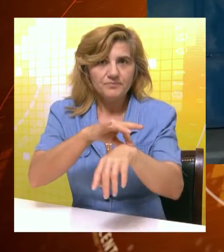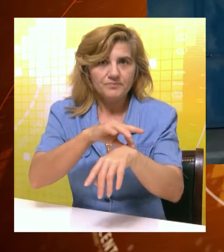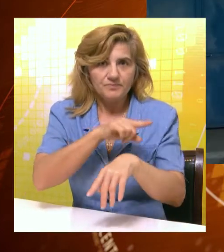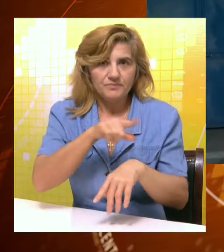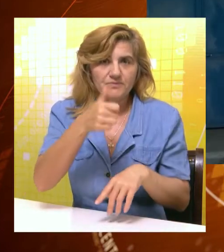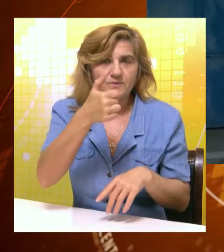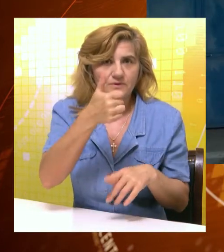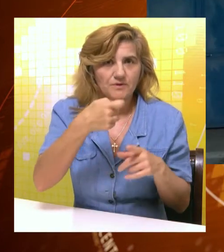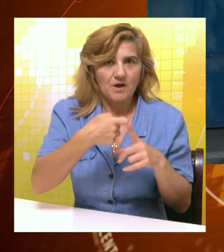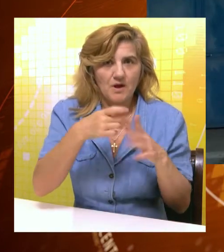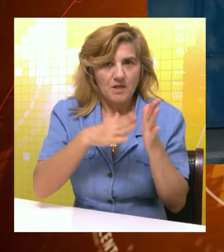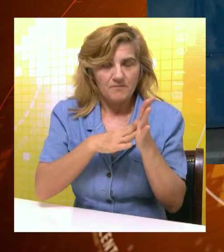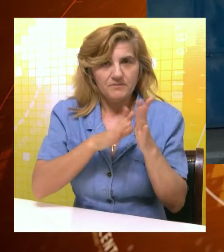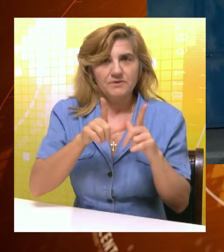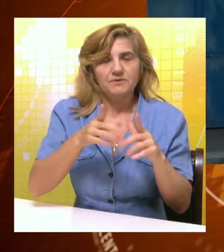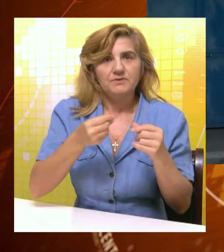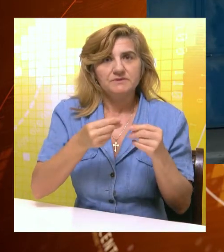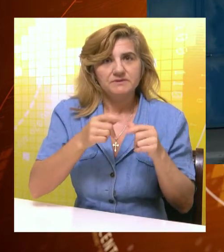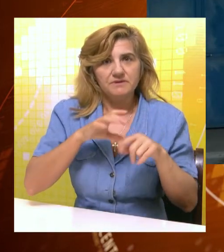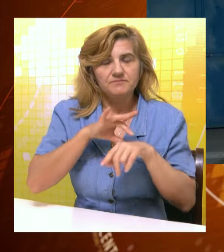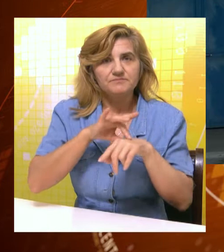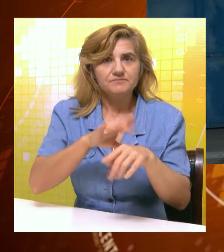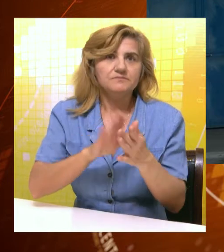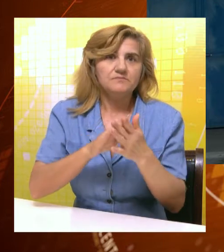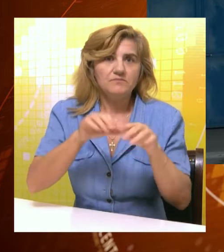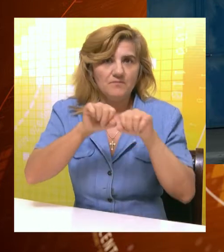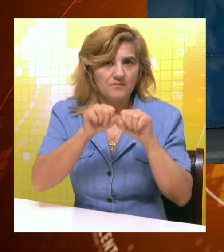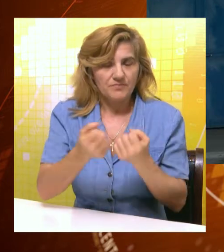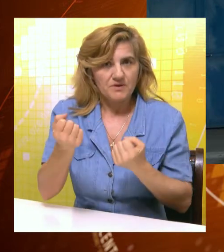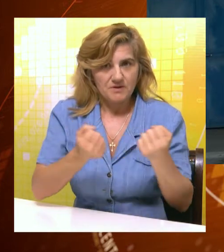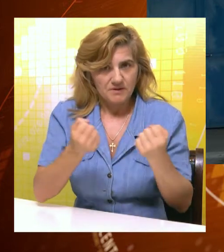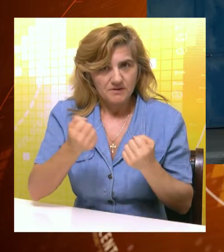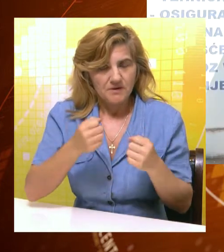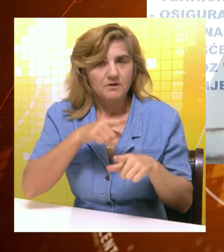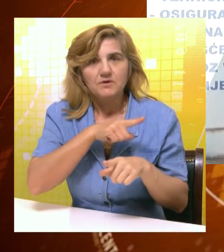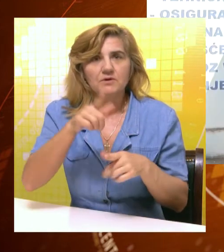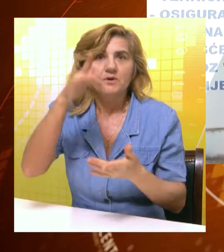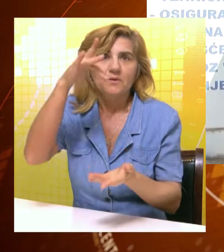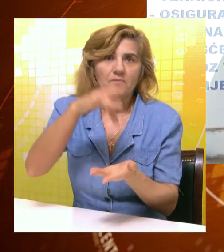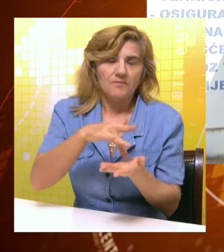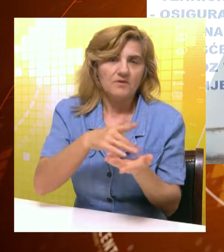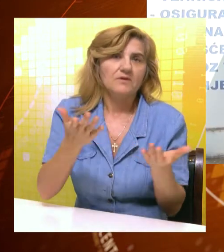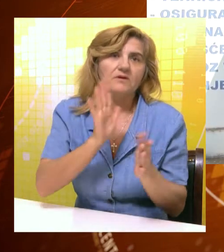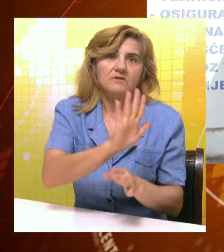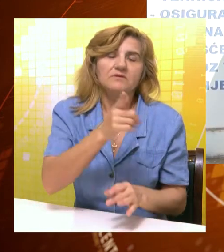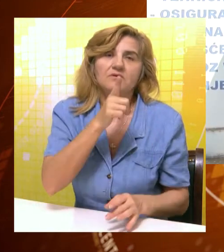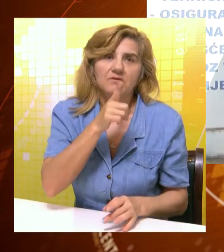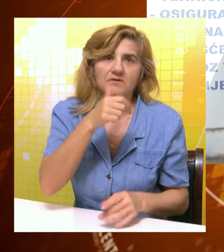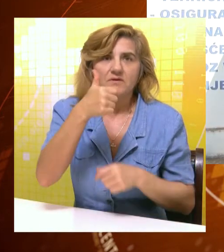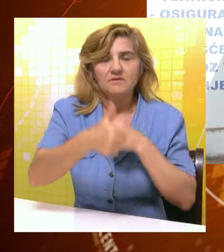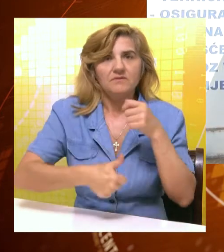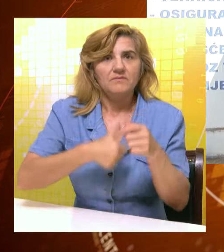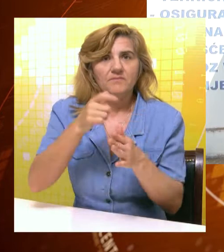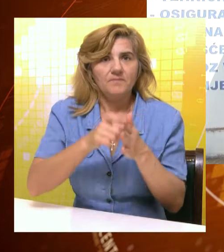stotinu kilometara u zemlji i inostranstvu, šlepanje od mesta nesreća i havarije do mesta do kojeg stranka želi. Cena